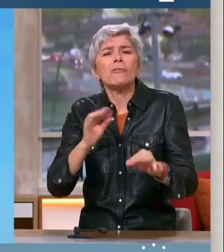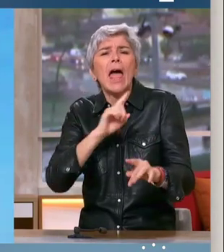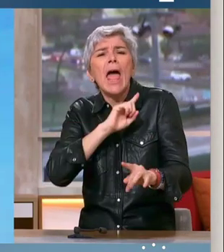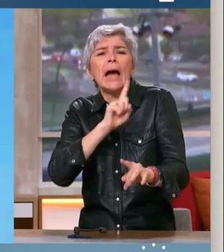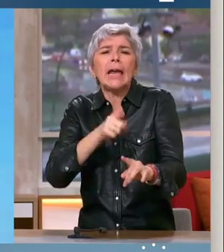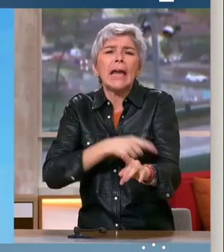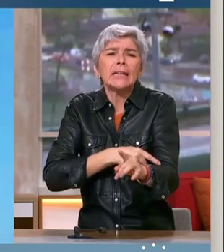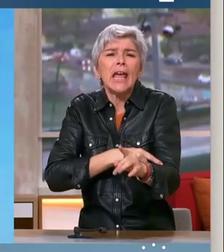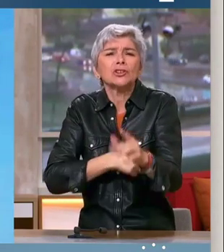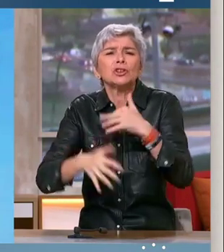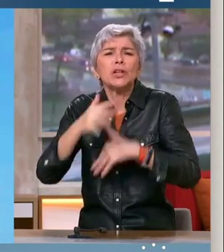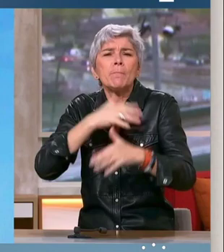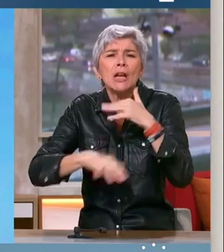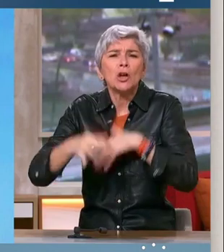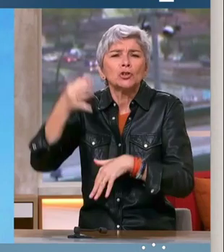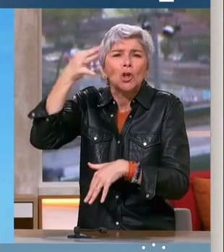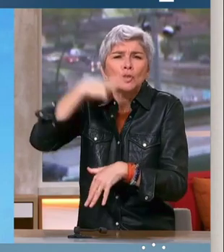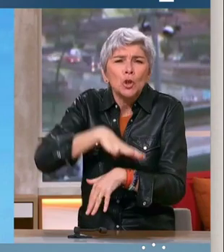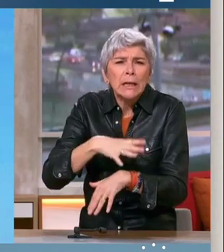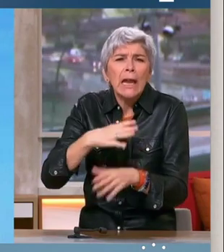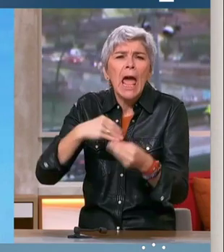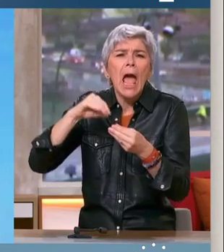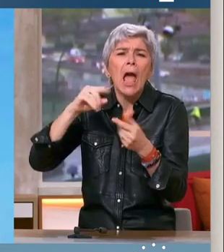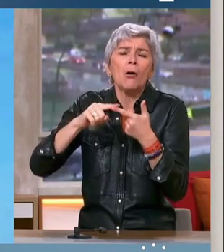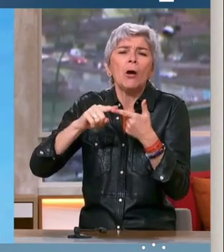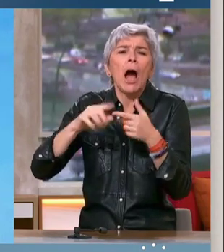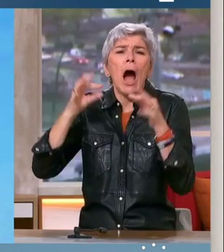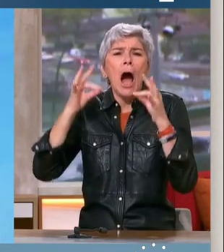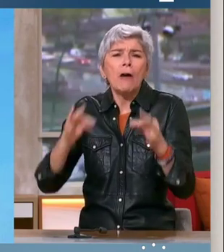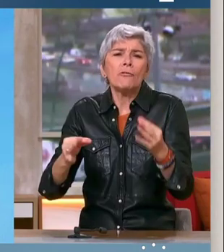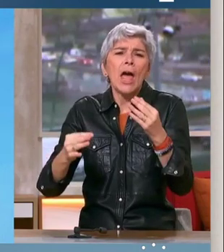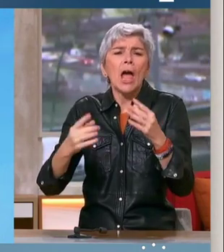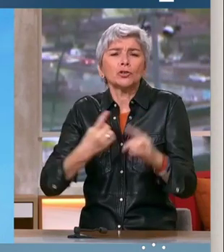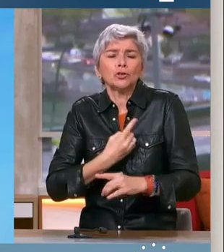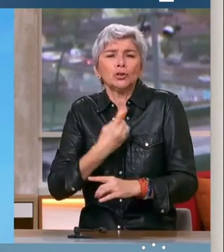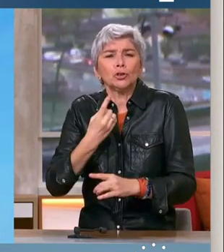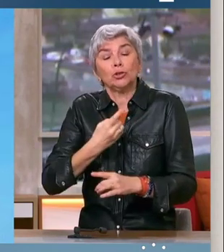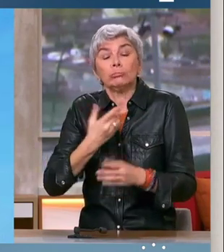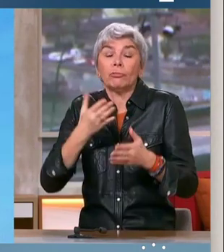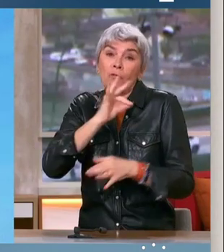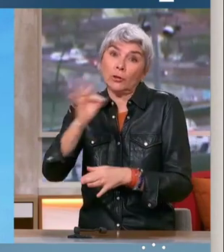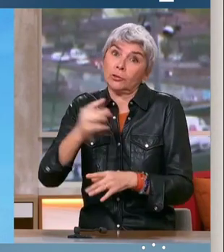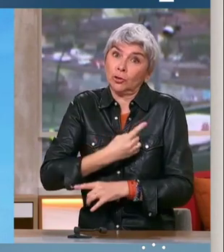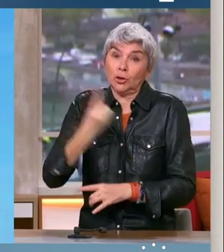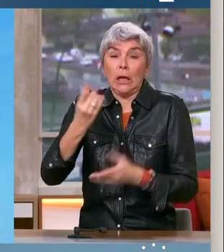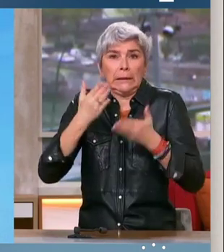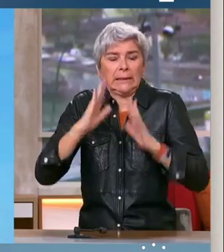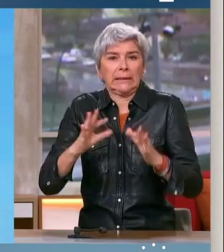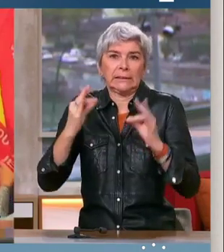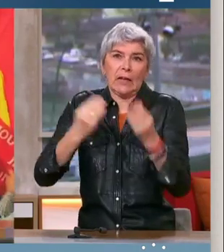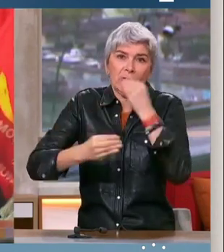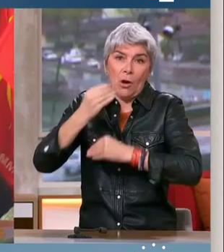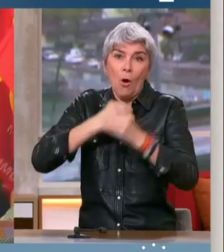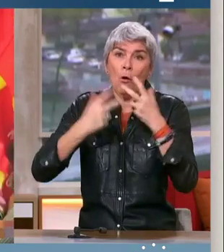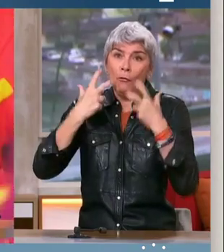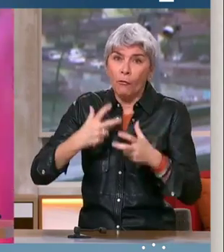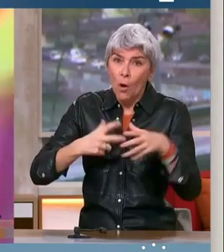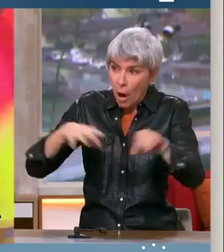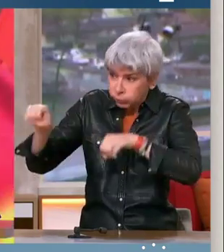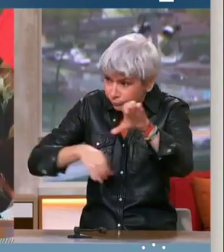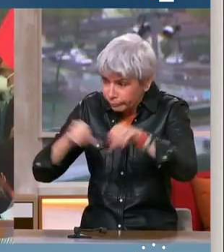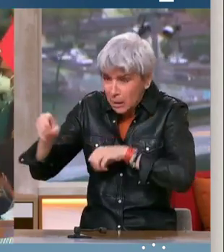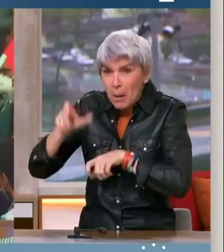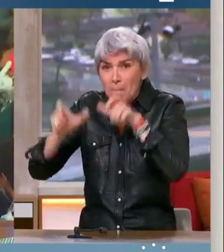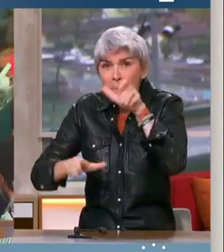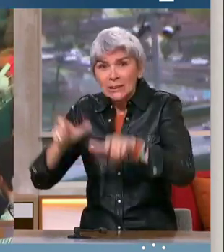nucléaire, sur les questions de sécurité, sur la question de la souveraineté alimentaire. J'ai toujours dit que je voulais aller conquérir de nouveaux électeurs, ceux qui